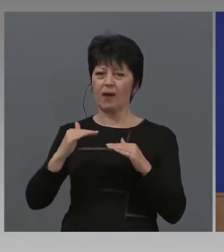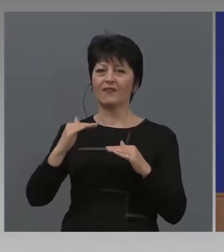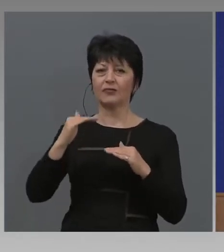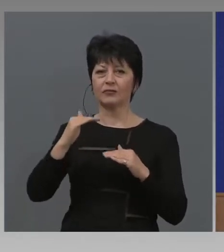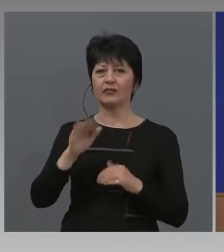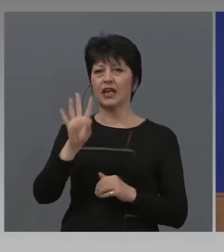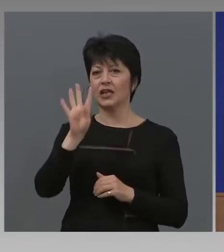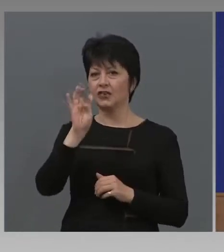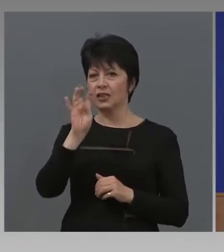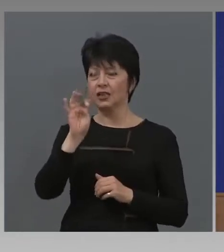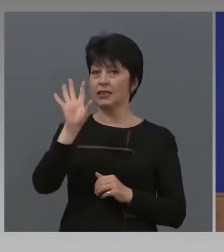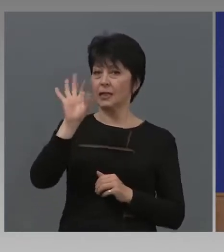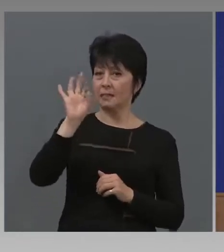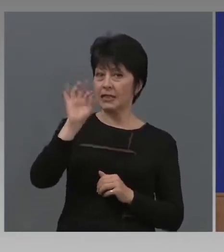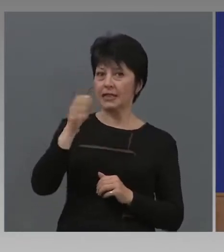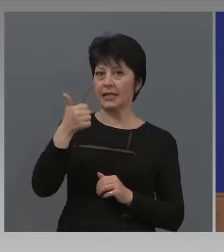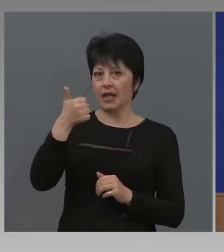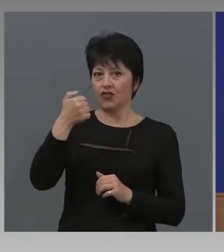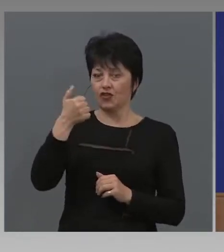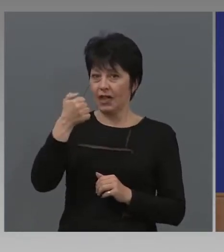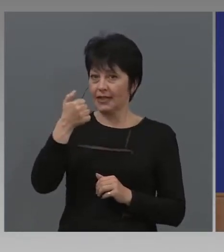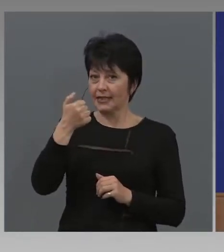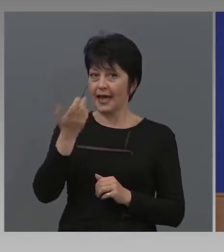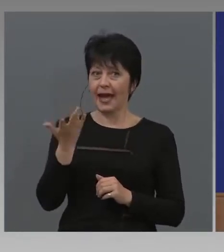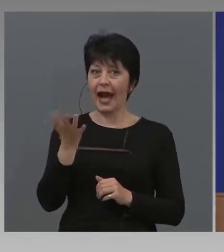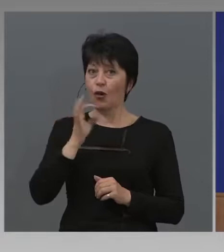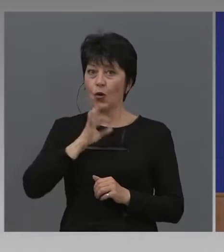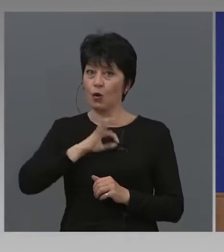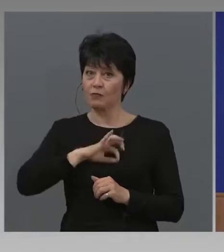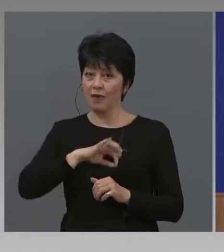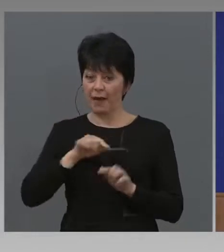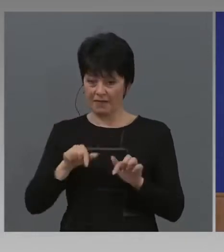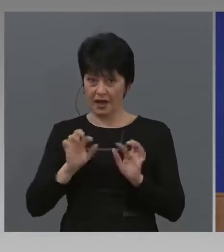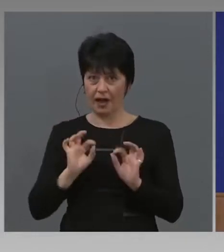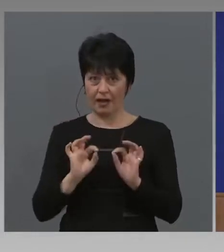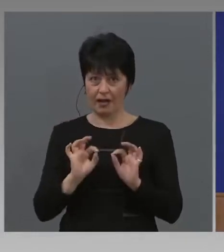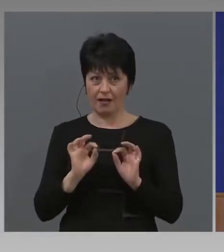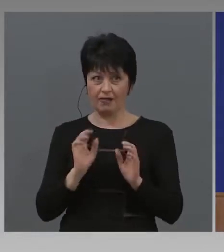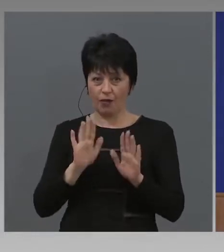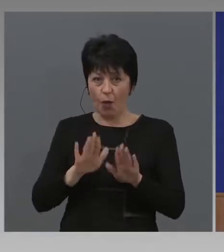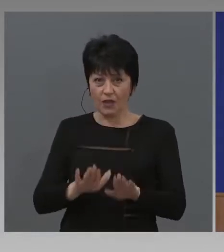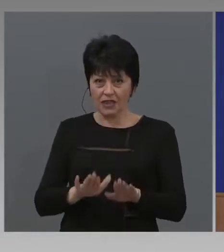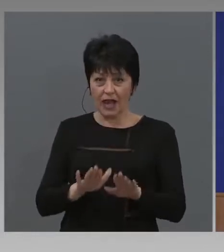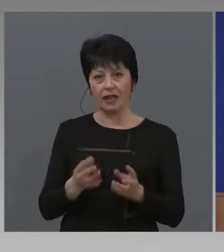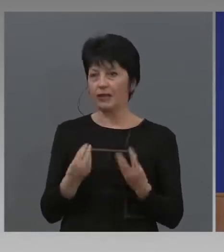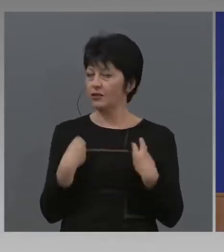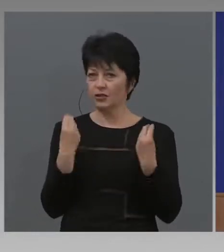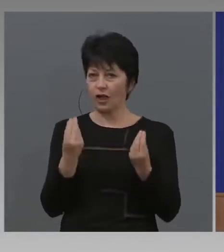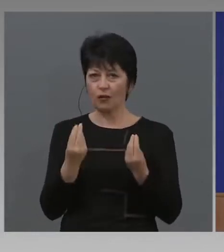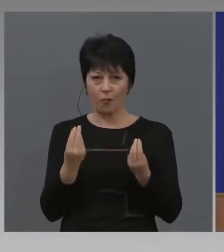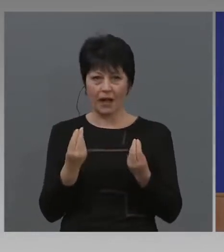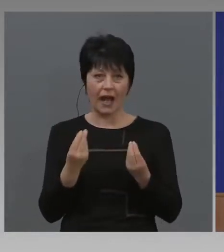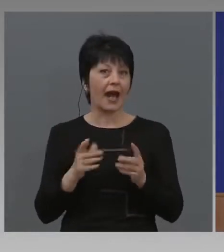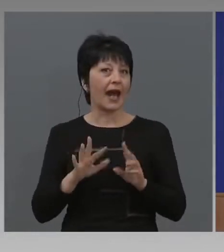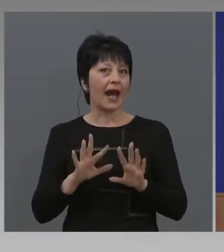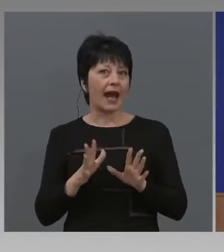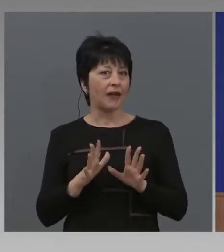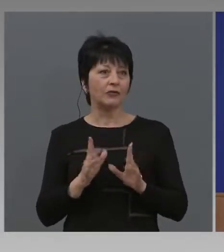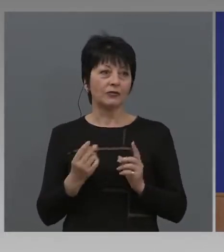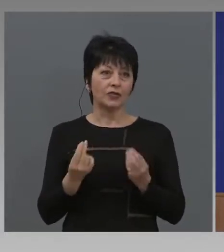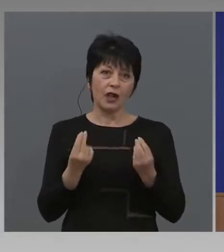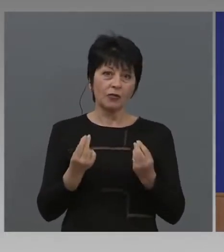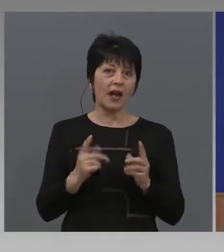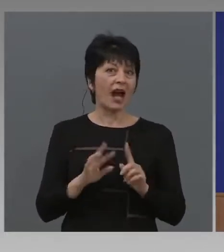40, 50, 60. Ако успееме така да го задържиме, е добре, защото в един момент